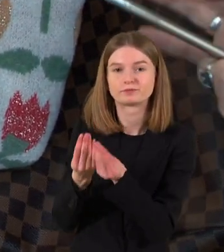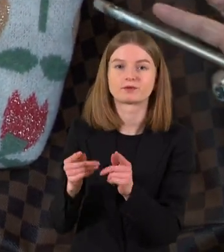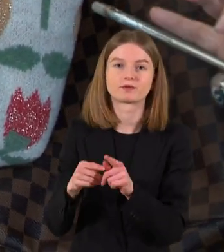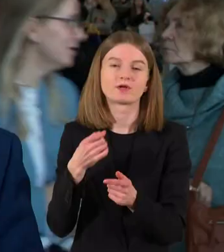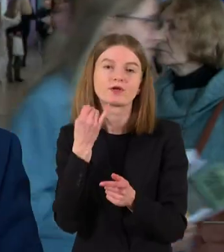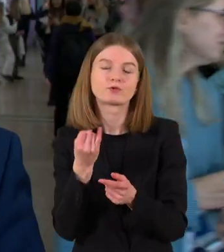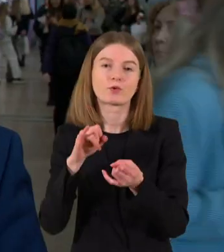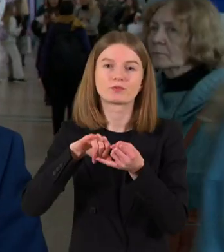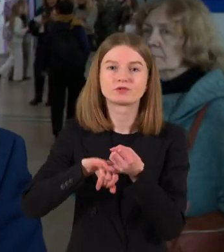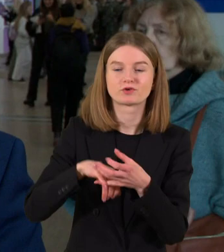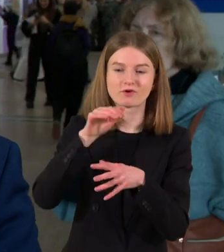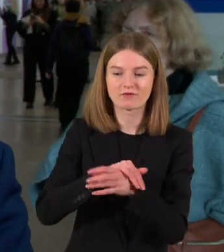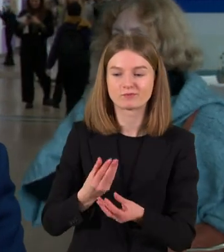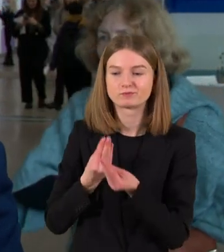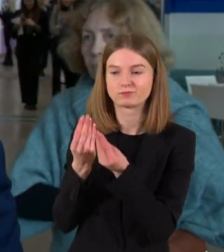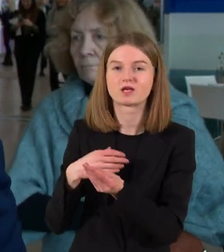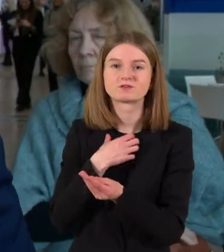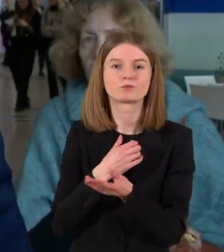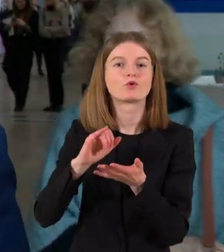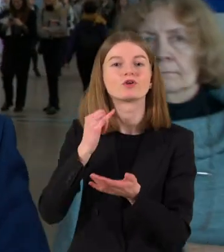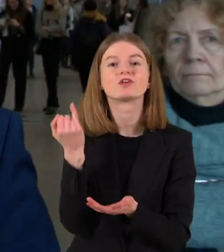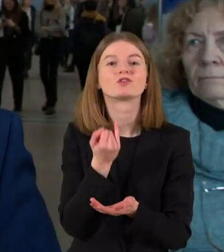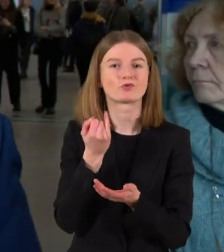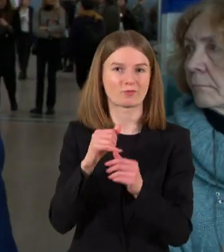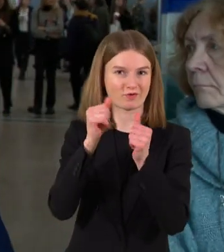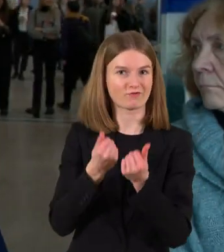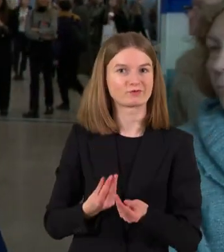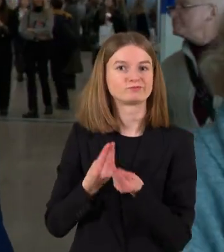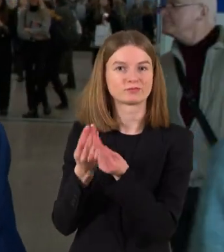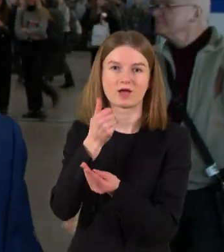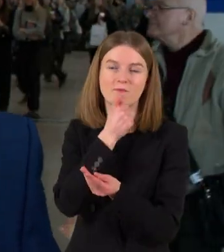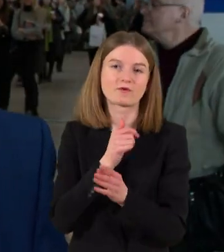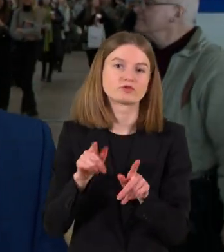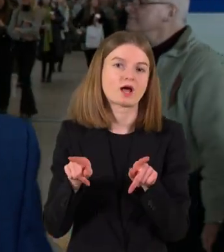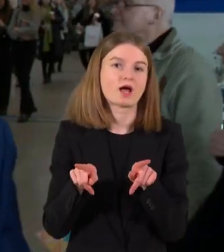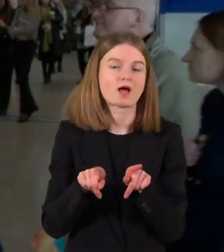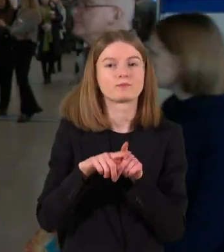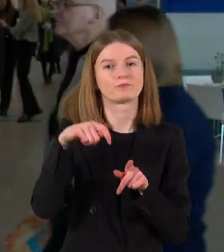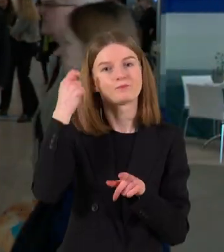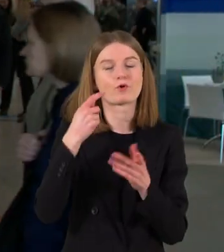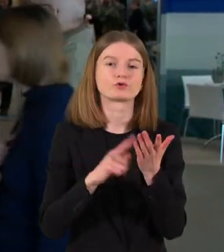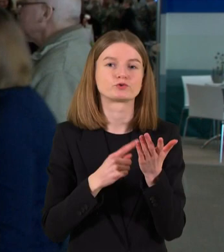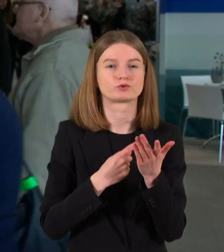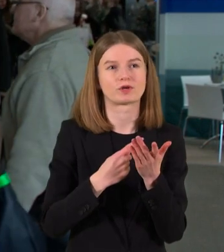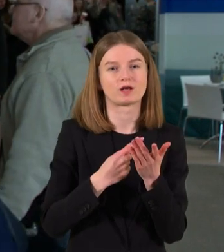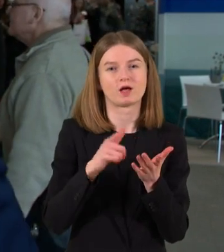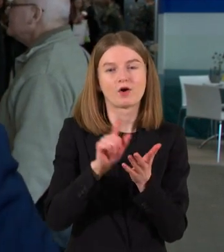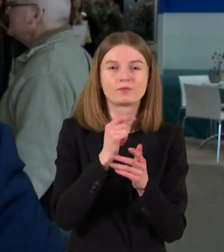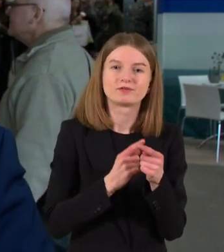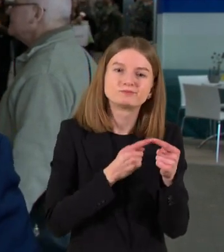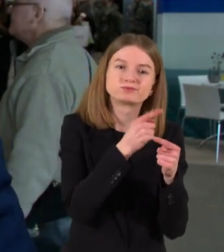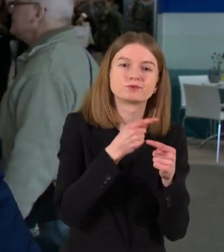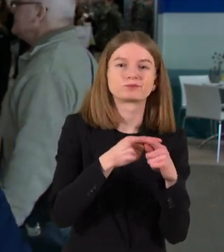kažkokią istoriją, dažnai reikia pateikti įdomiai. Kaip, na, kaip, pažiūrėjo, iliustruoto mokslo žurnalas, kažkaip supinis su